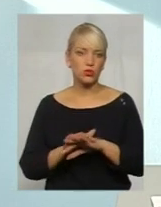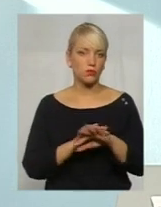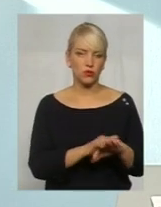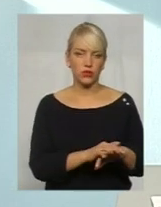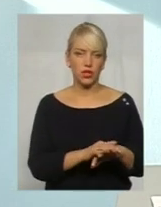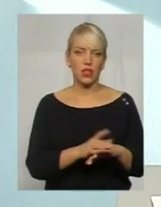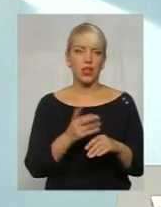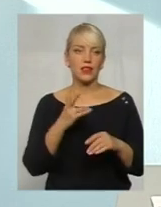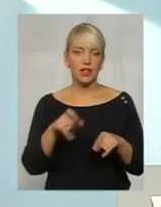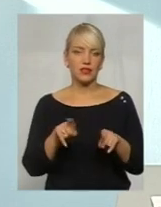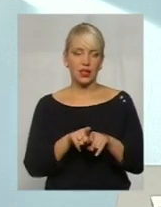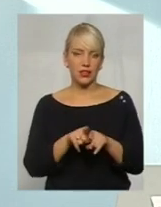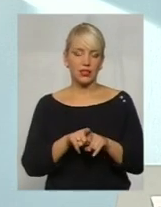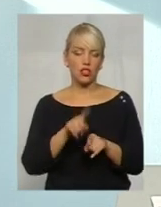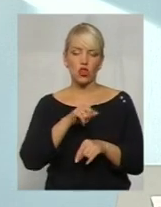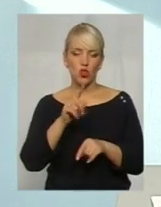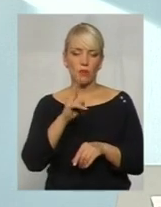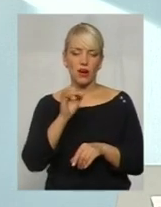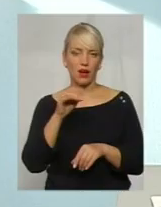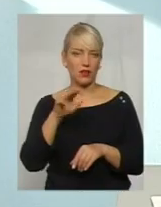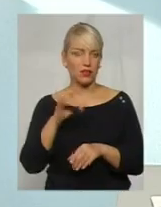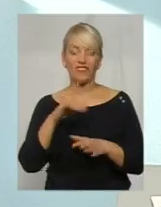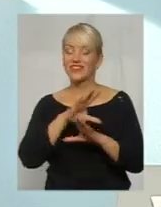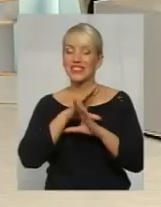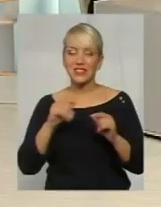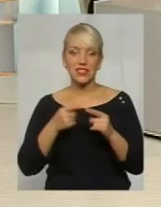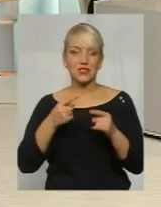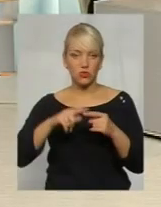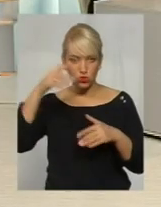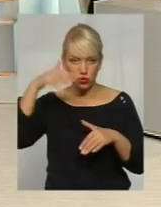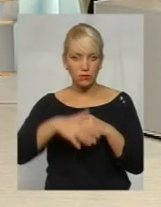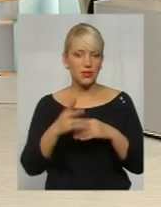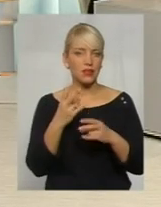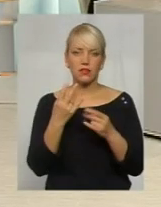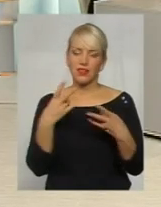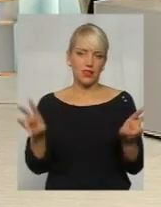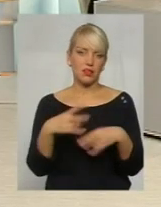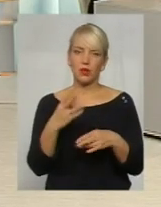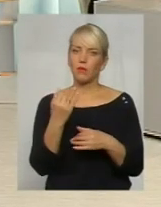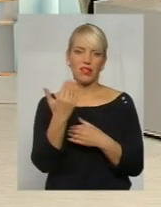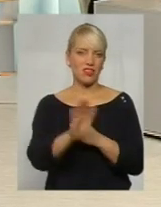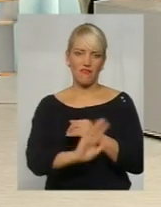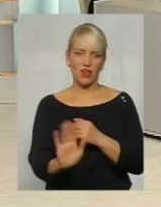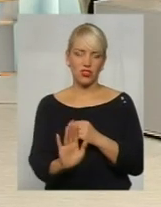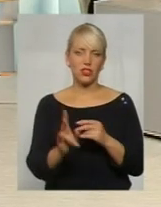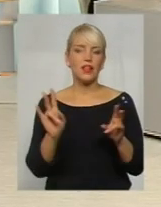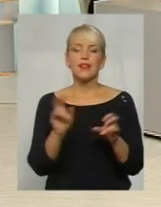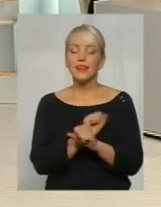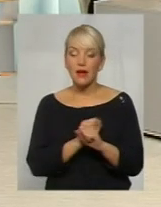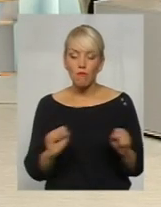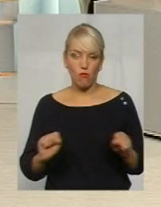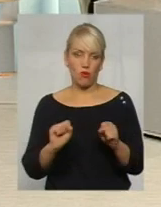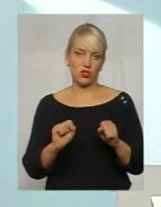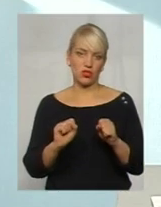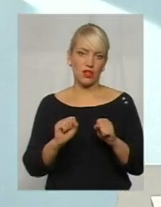на такий номер картковий рахунок. Все, зразу зрозумійте, це не треба, це не ваше, не можна діяти і вестися на